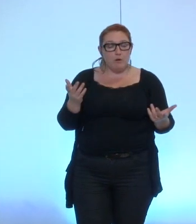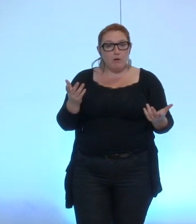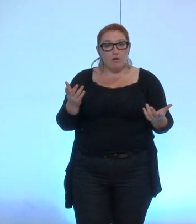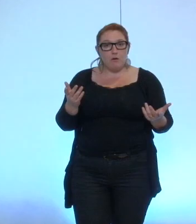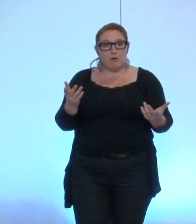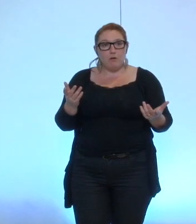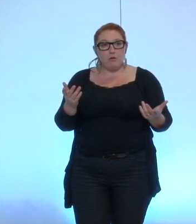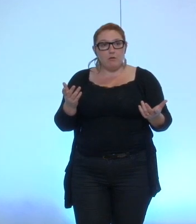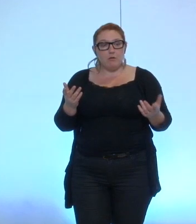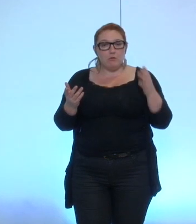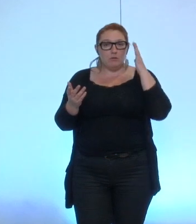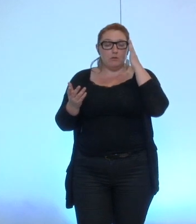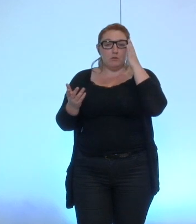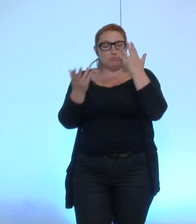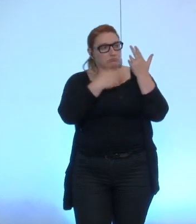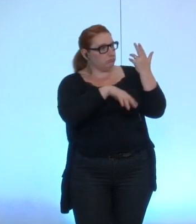de la rapporteure